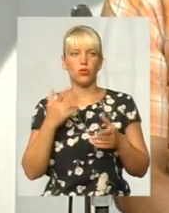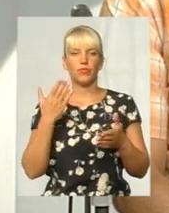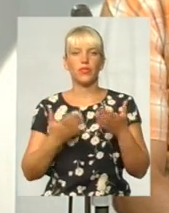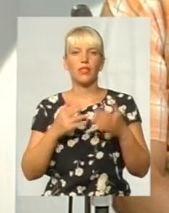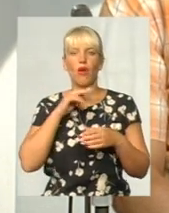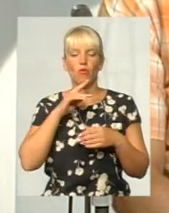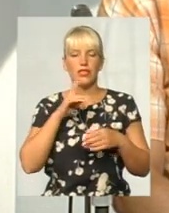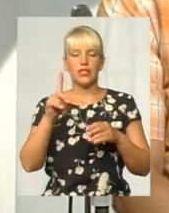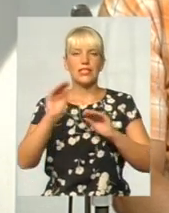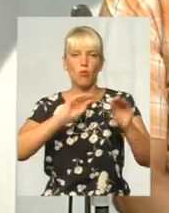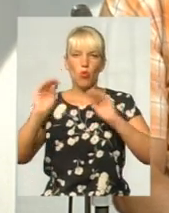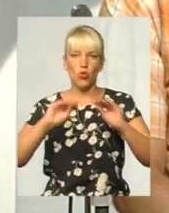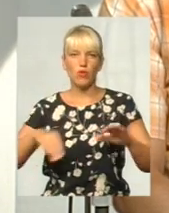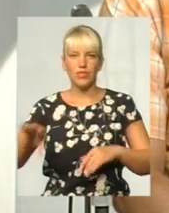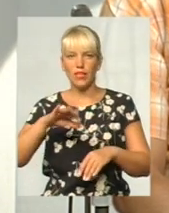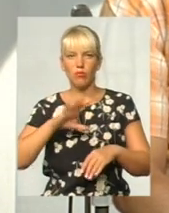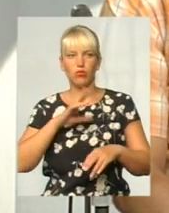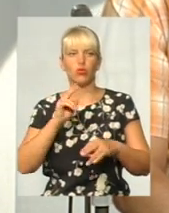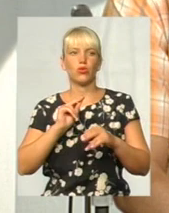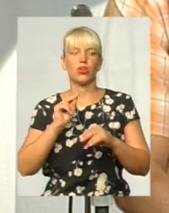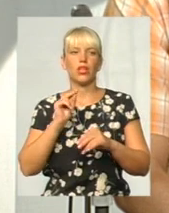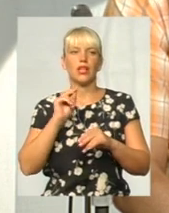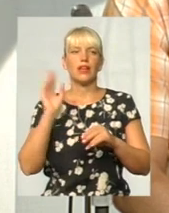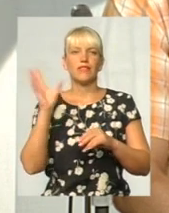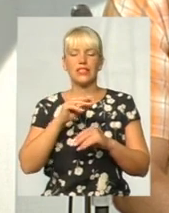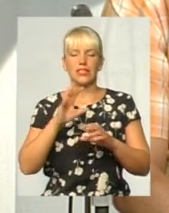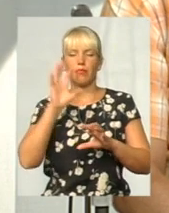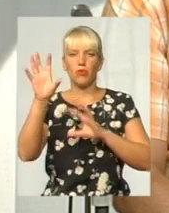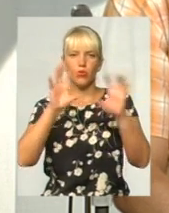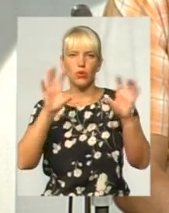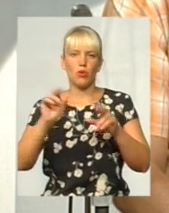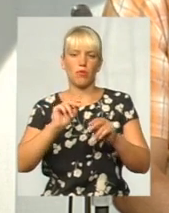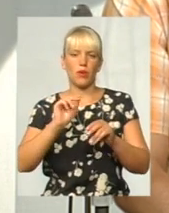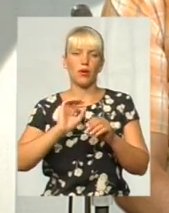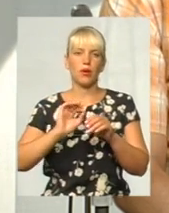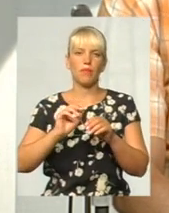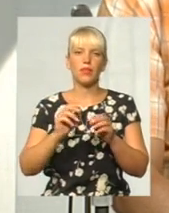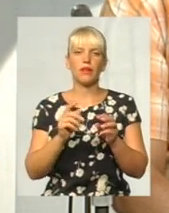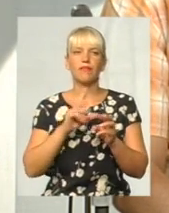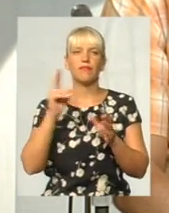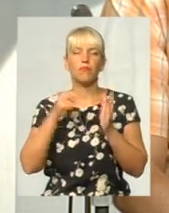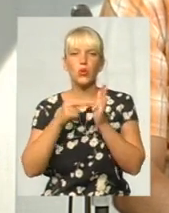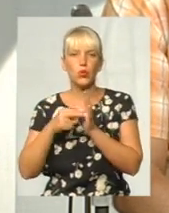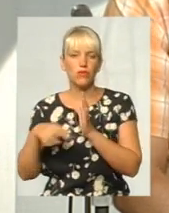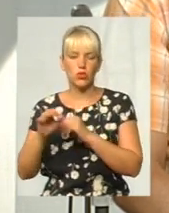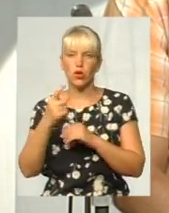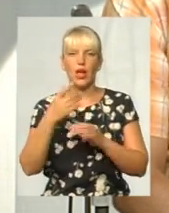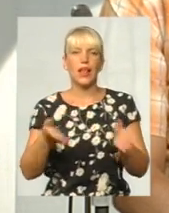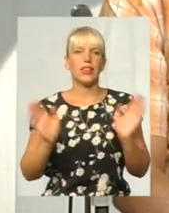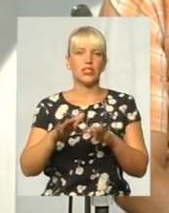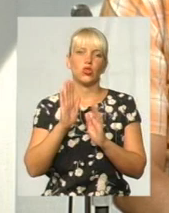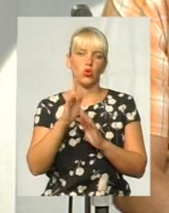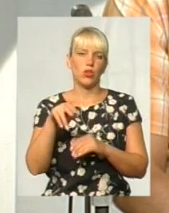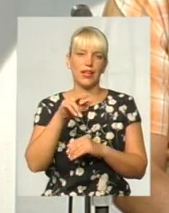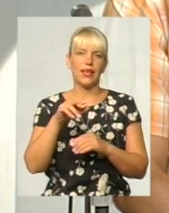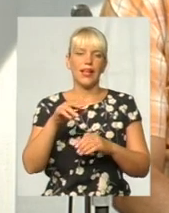змонтовано все було зроблено, даже вже газовщики кутли повісили, там поприключали, порозключали, осталося пару димуходів поставити і все, і